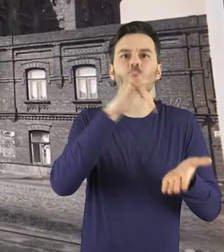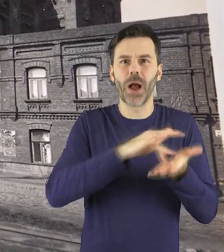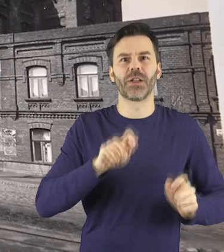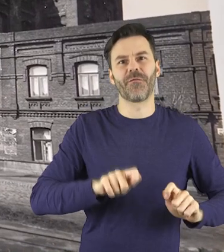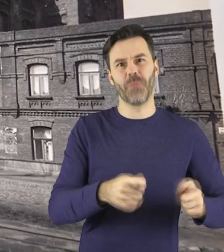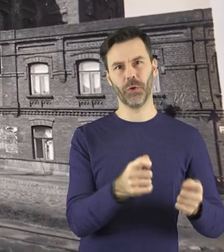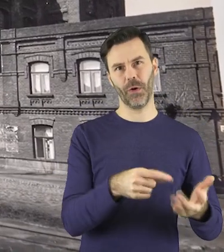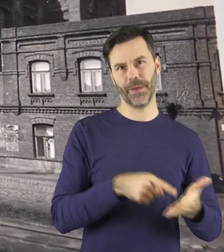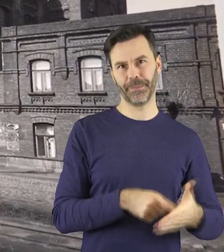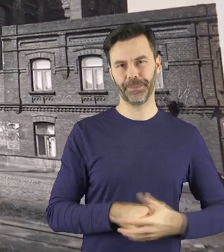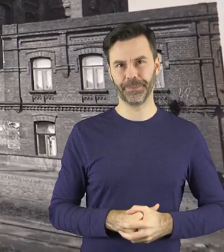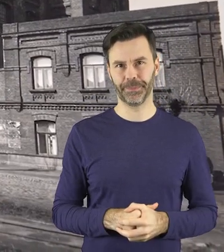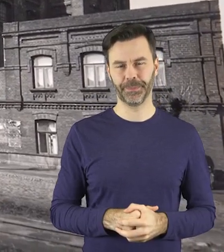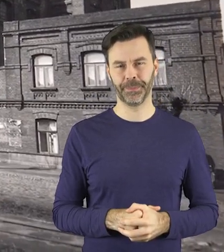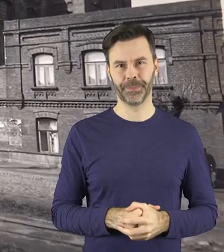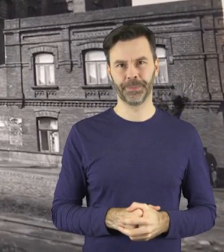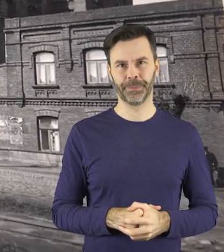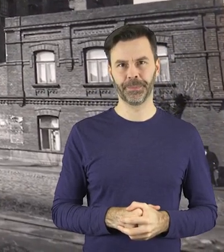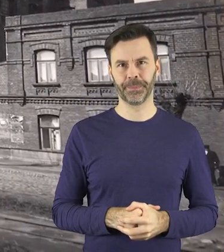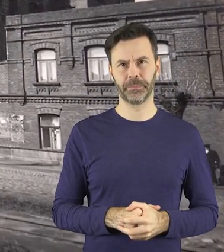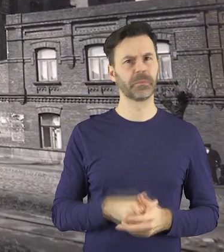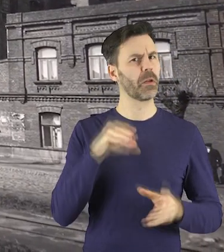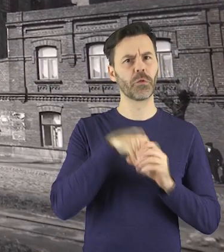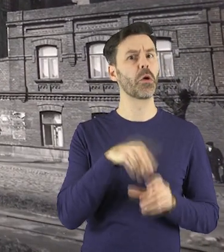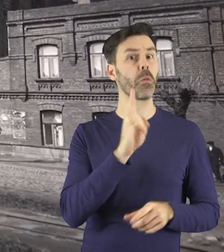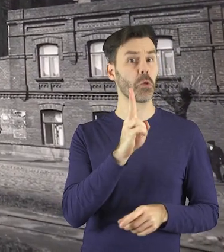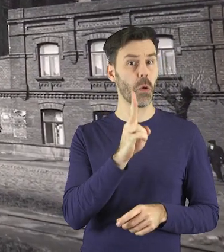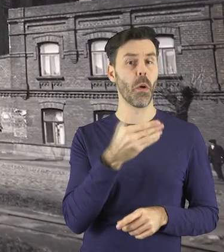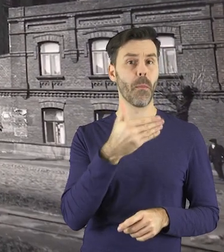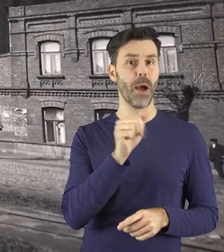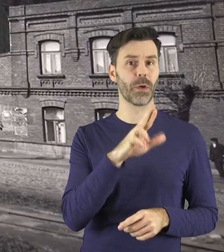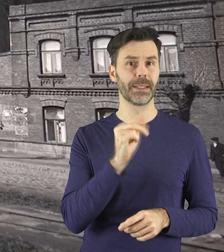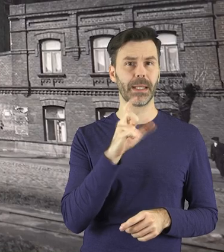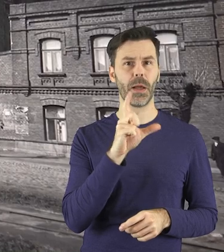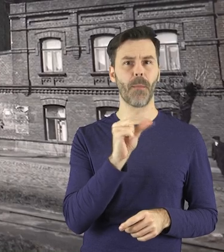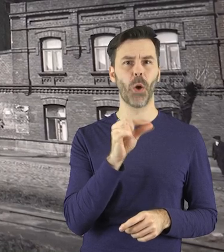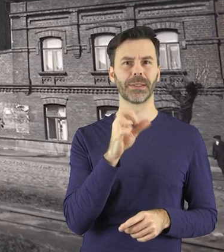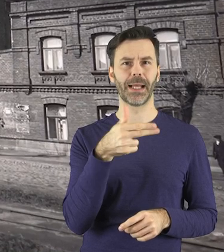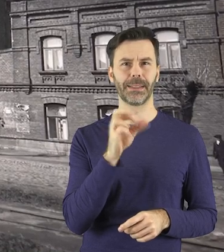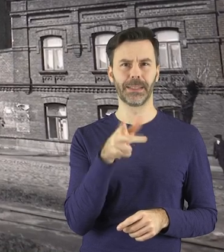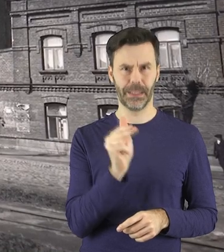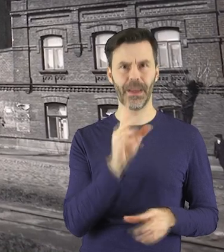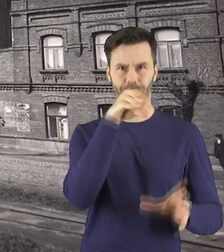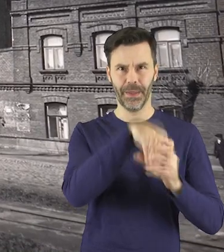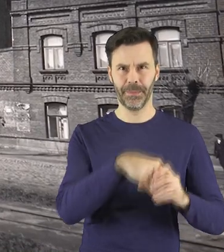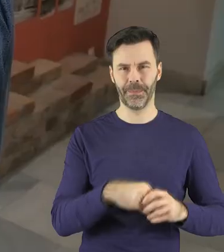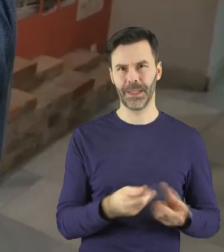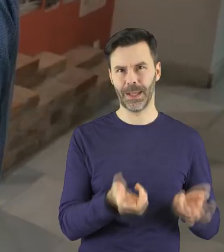Piotrkowie Trybunalskim. Wśród akcjonariuszy znalazł się również Maurycy Poznański.